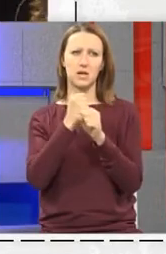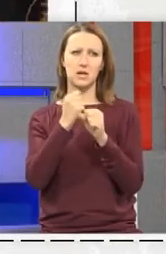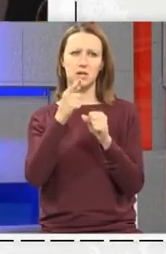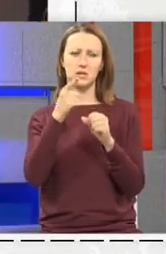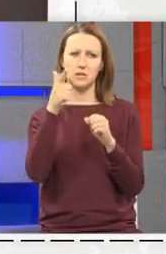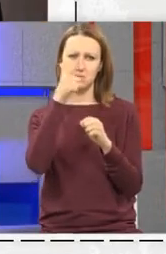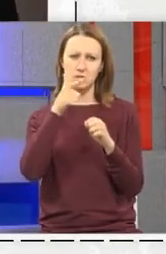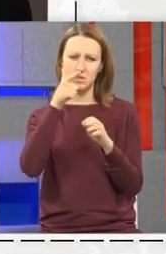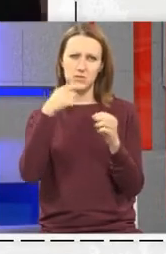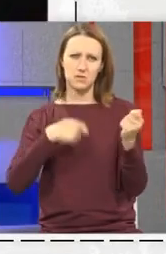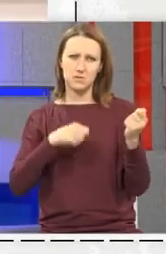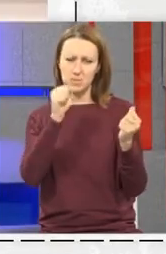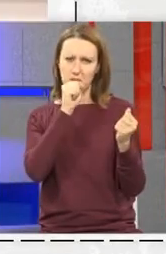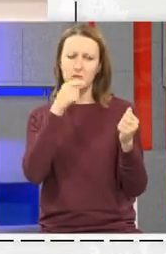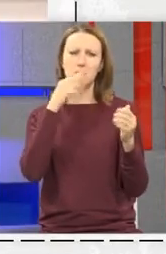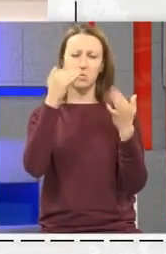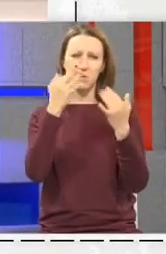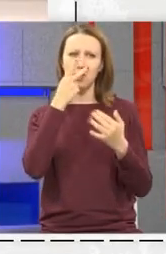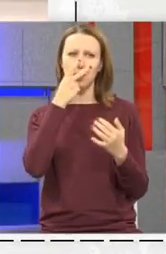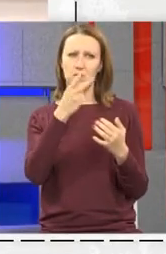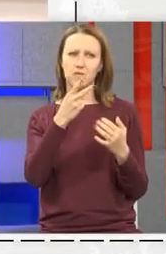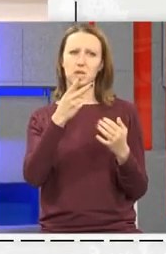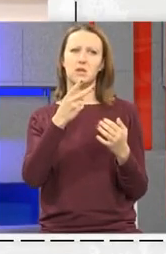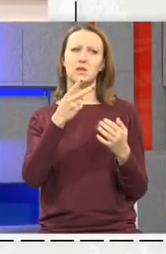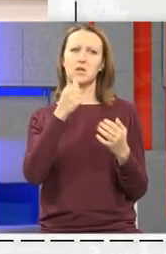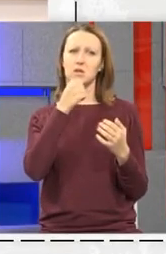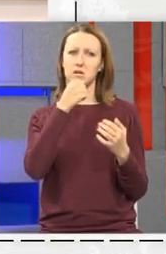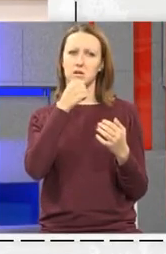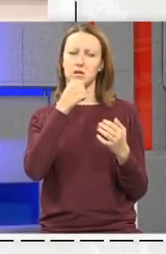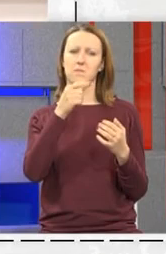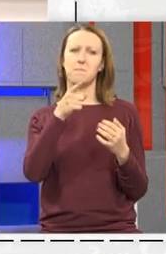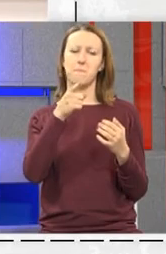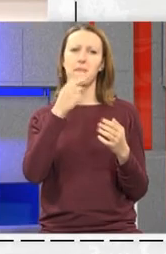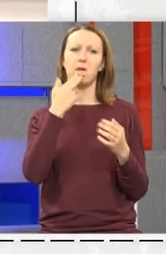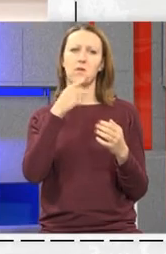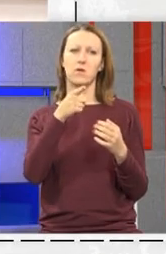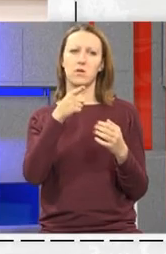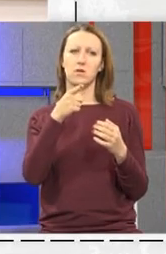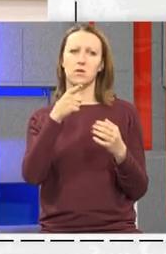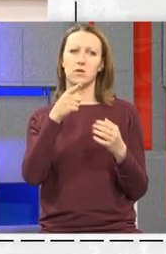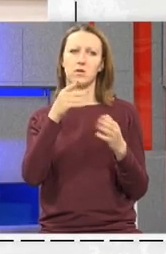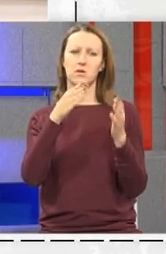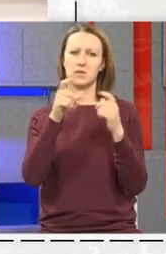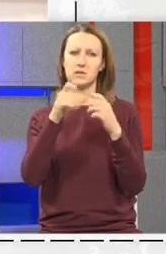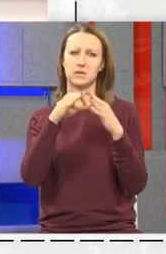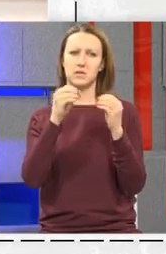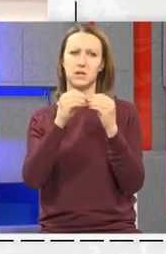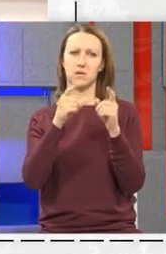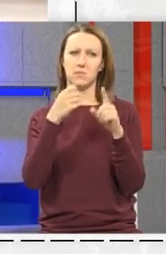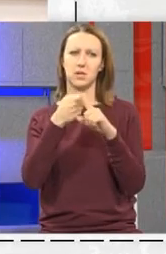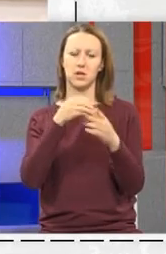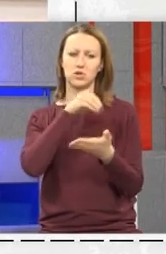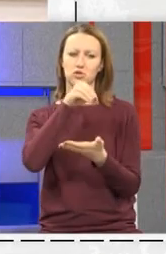danstrijedno izu I osim toga imamo priliku vidjeti performansu Kojom će performerica Maja Sabljak